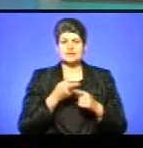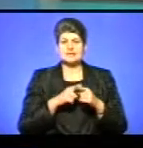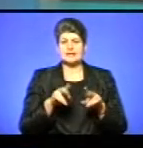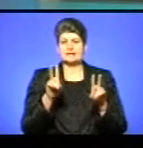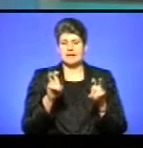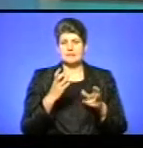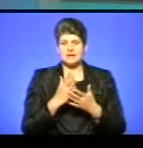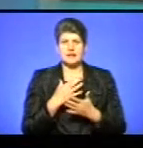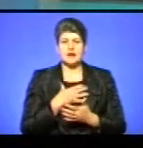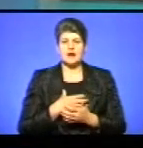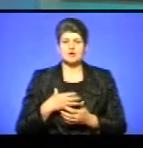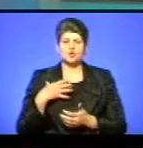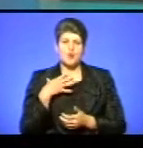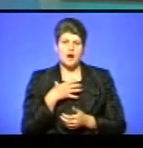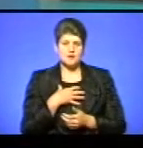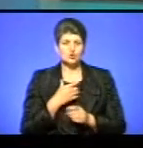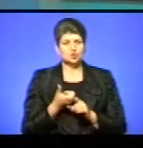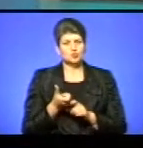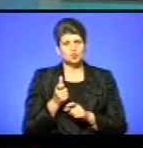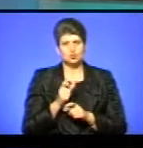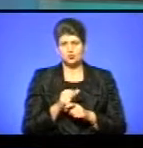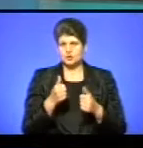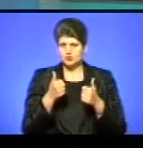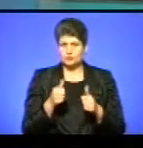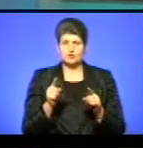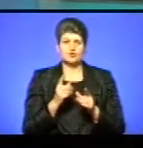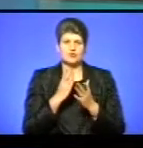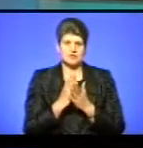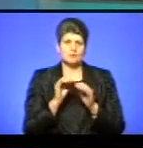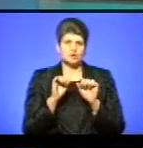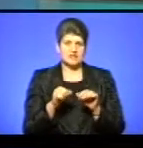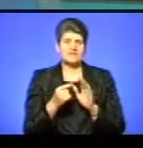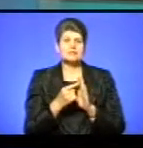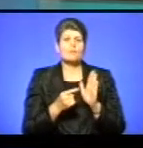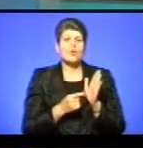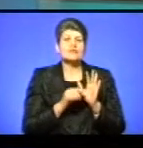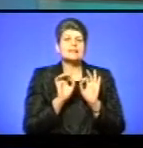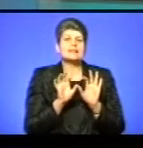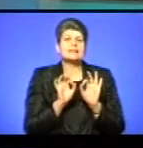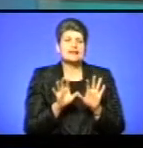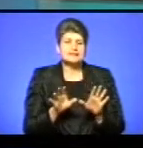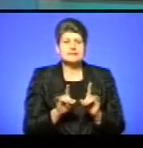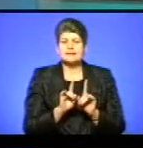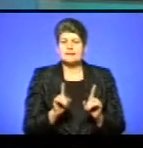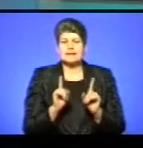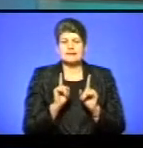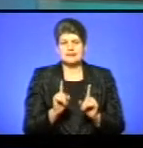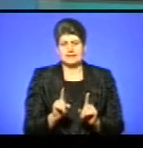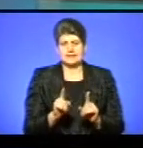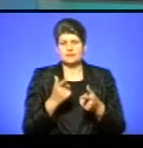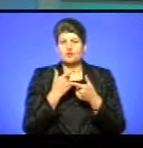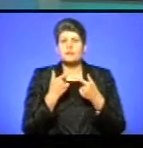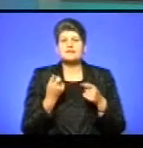актуальною і дуже добро, що є можливість поділитися, можливо, не просто інформацією, як це